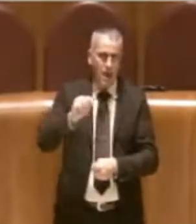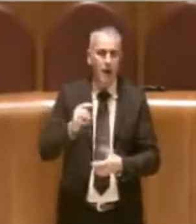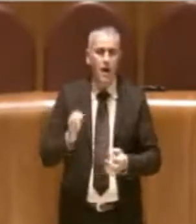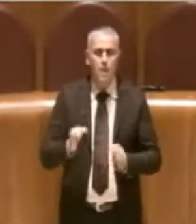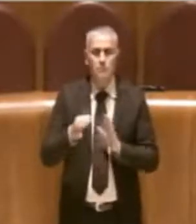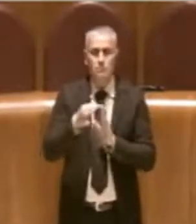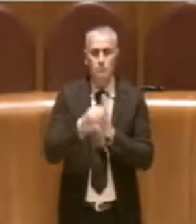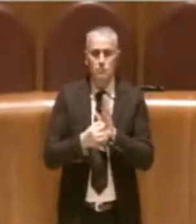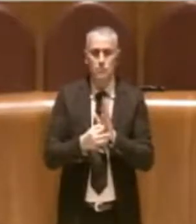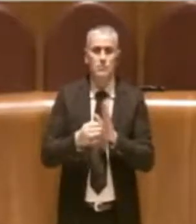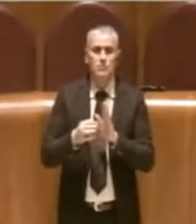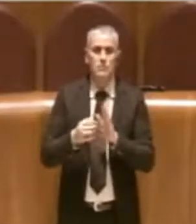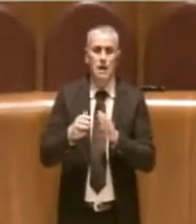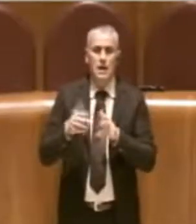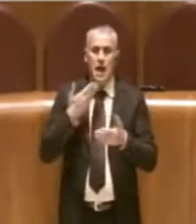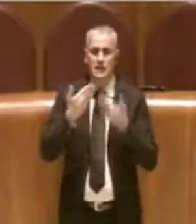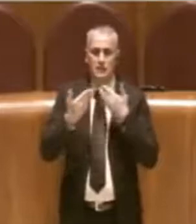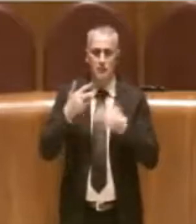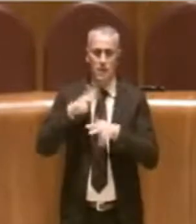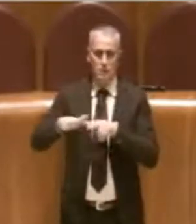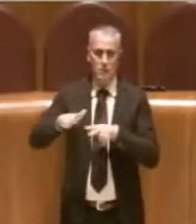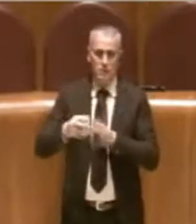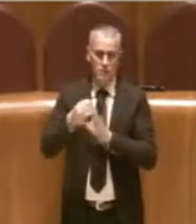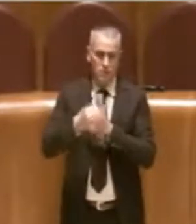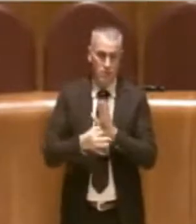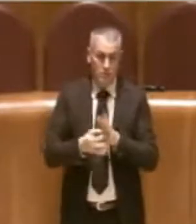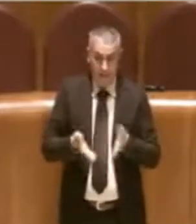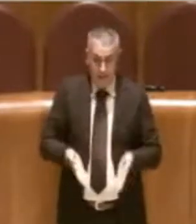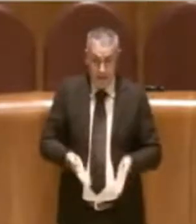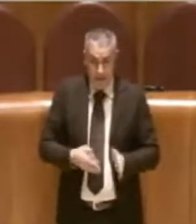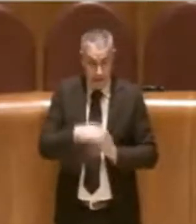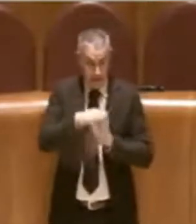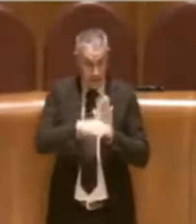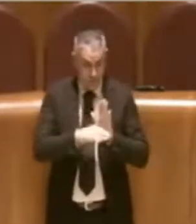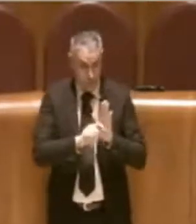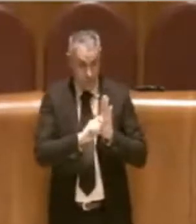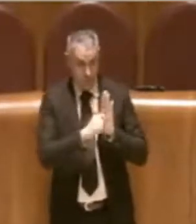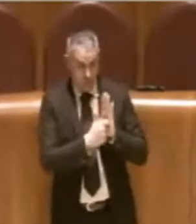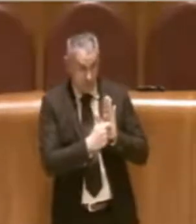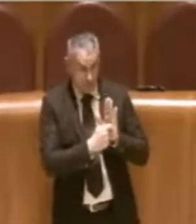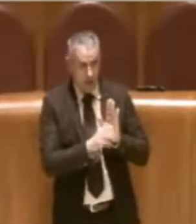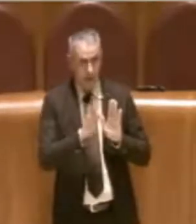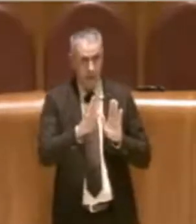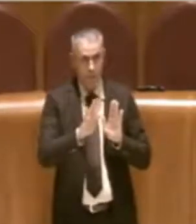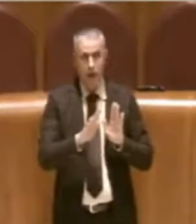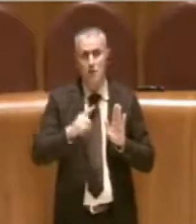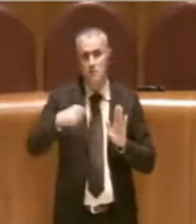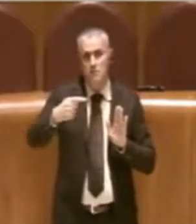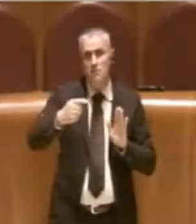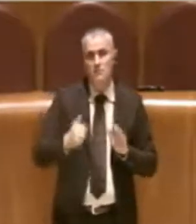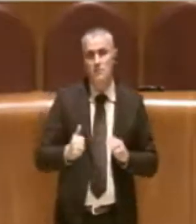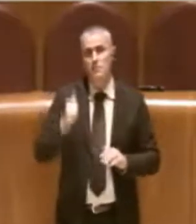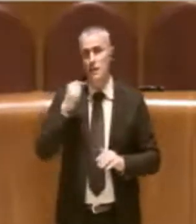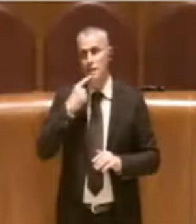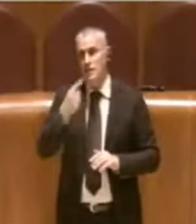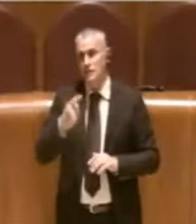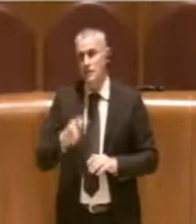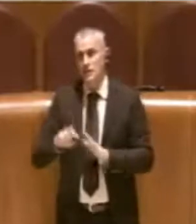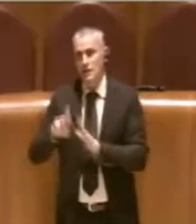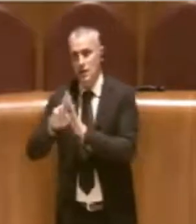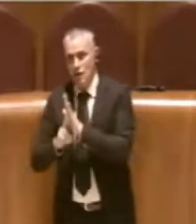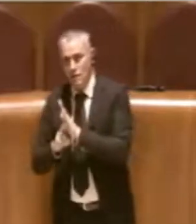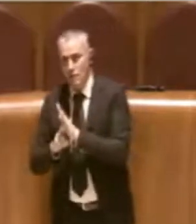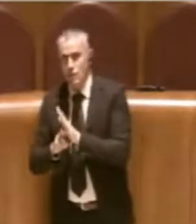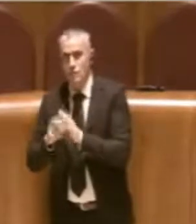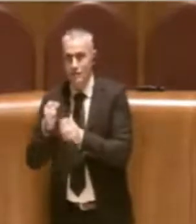nel regolamento. Oggi modifichiamo lo statuto di Zetema, prima di dire che nel regolamento come sarà possibile